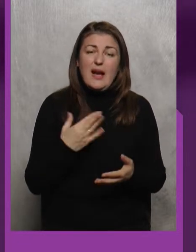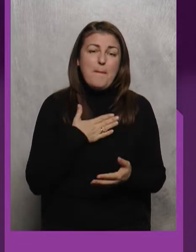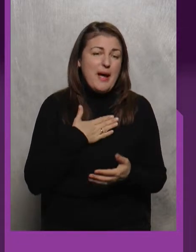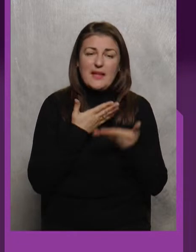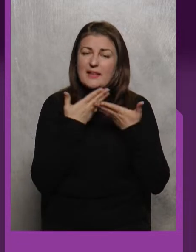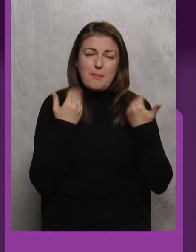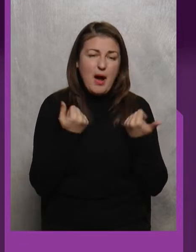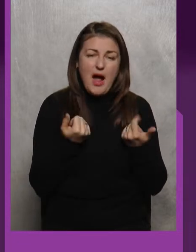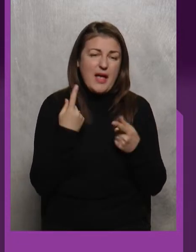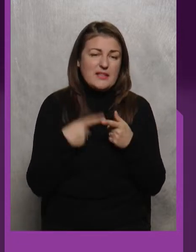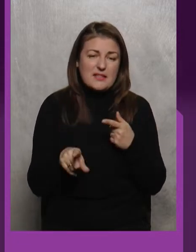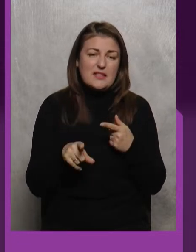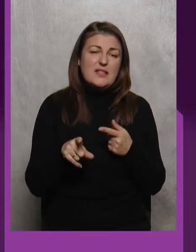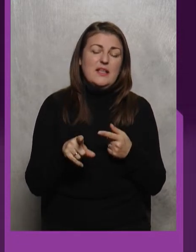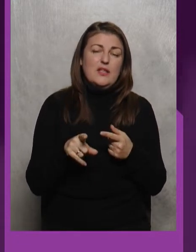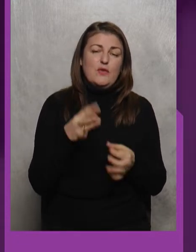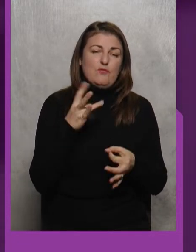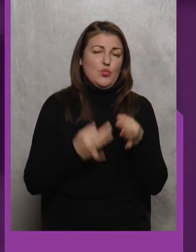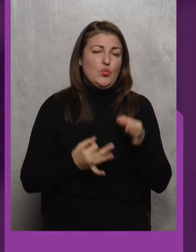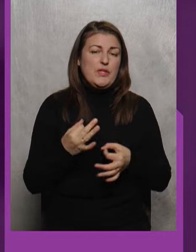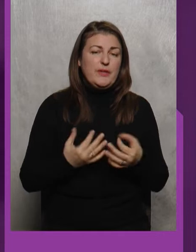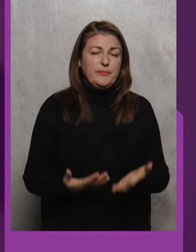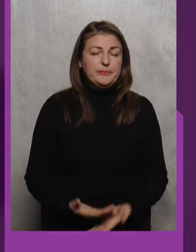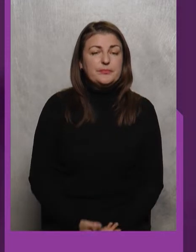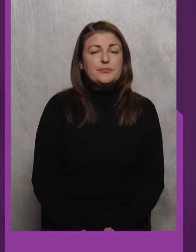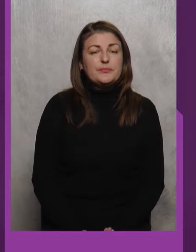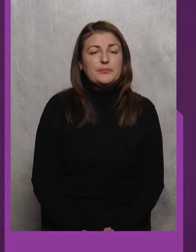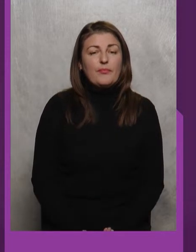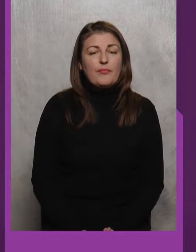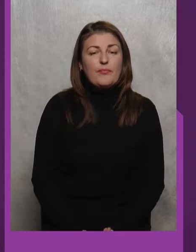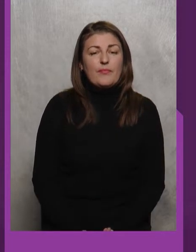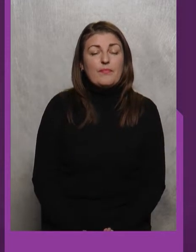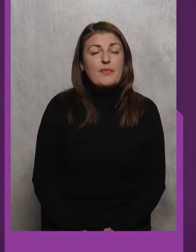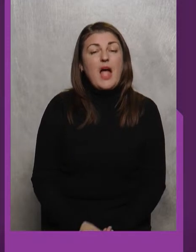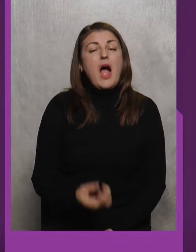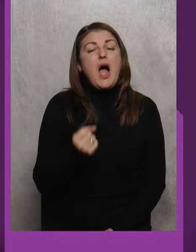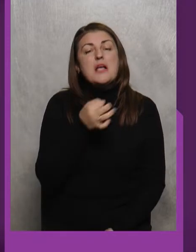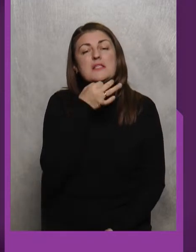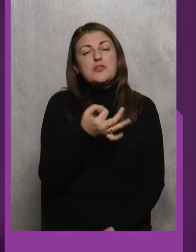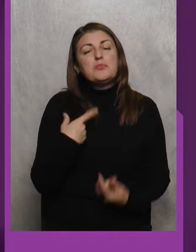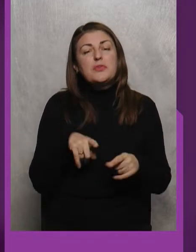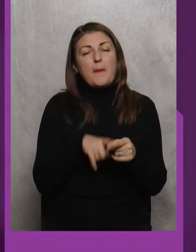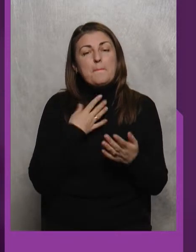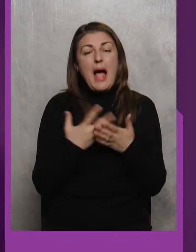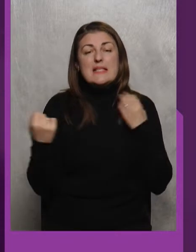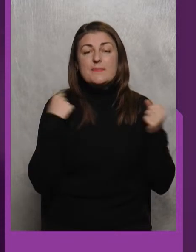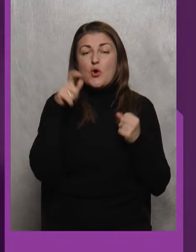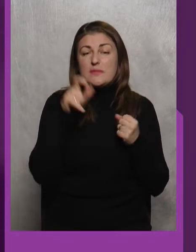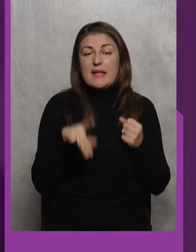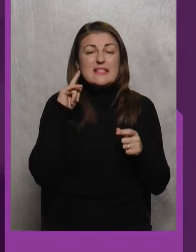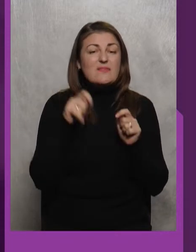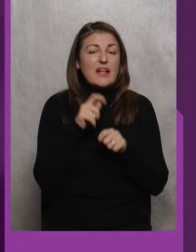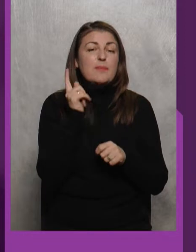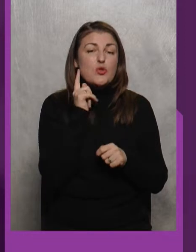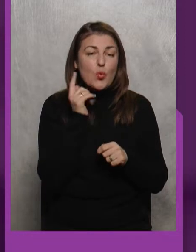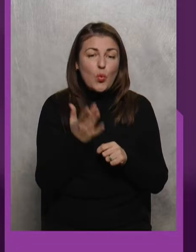мене немає різниці Судіти А якщо Скажімо так Спортсмен із вадами